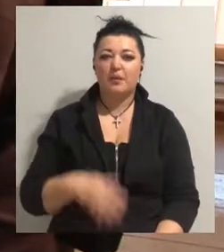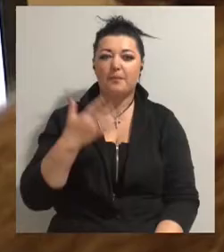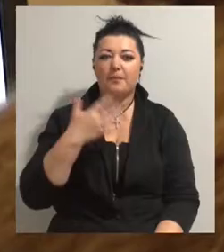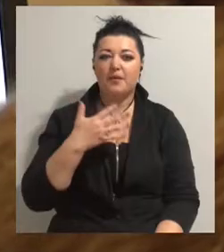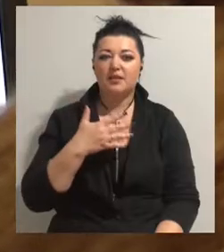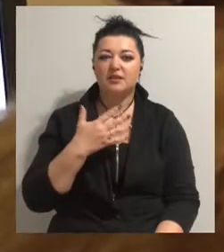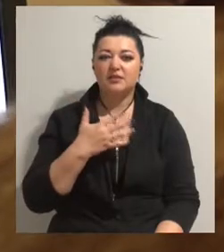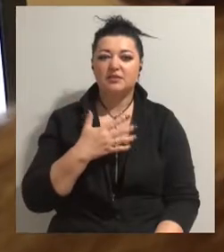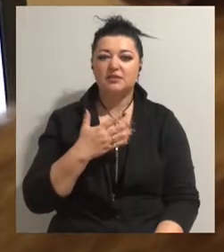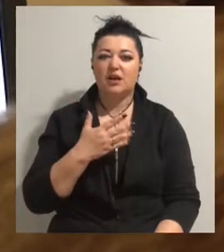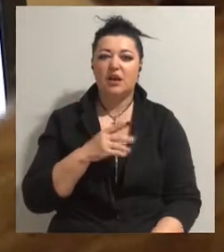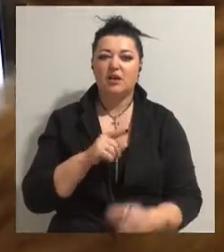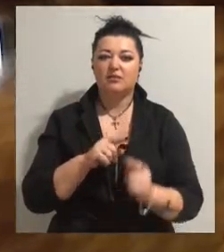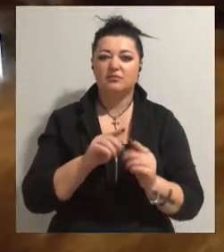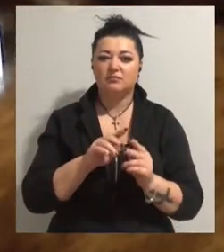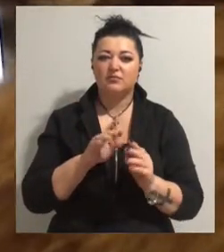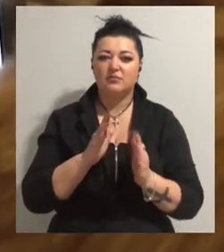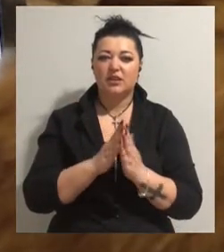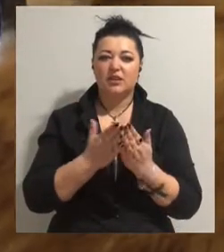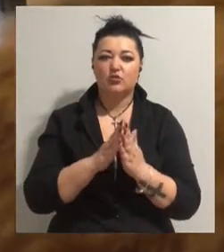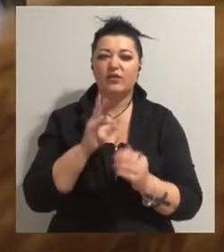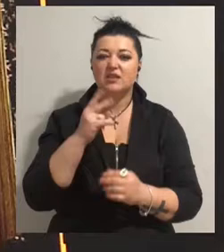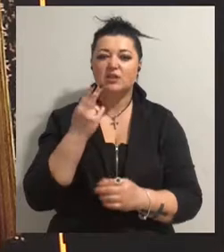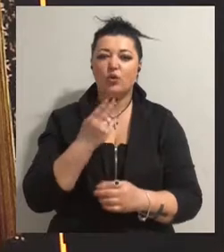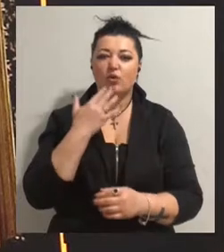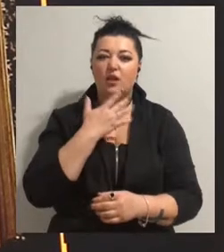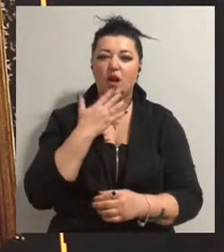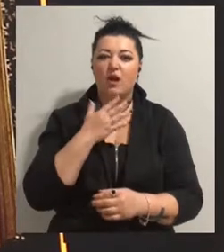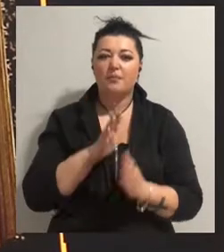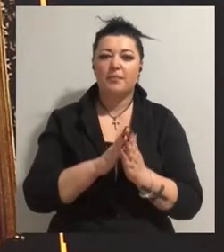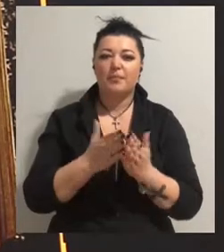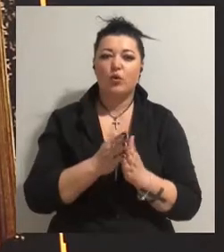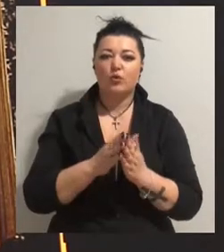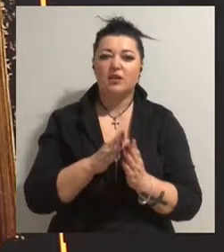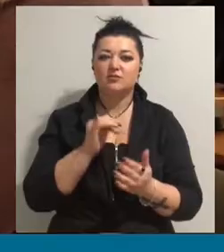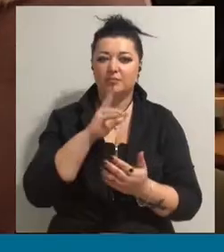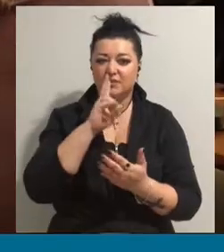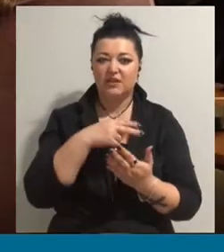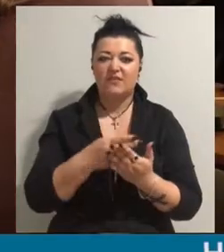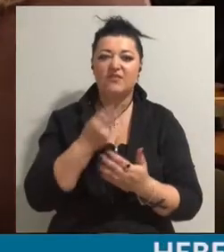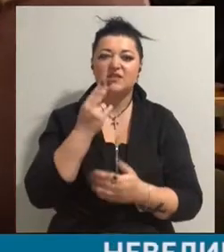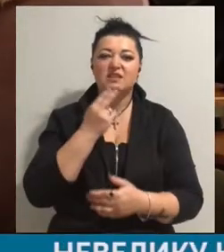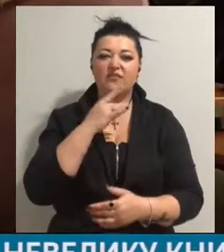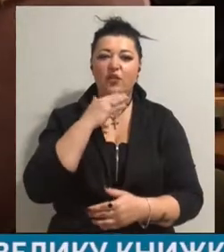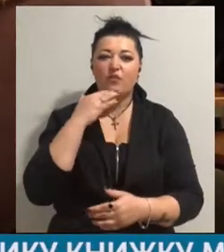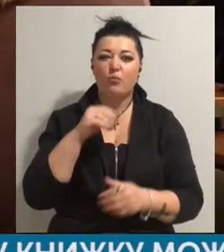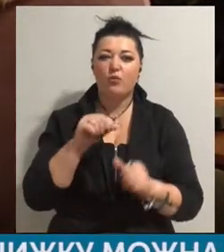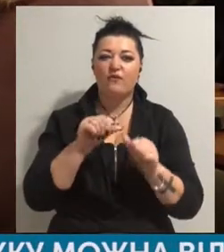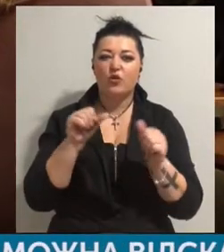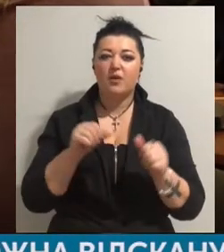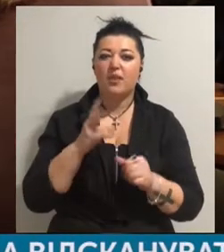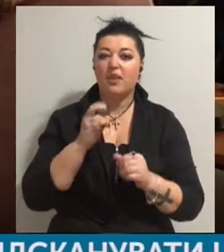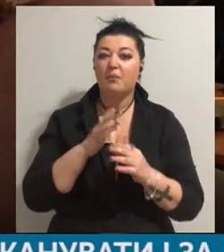з фонду Одеської національної наукової бібліотеки відтепер представлені у цифровому форматі. Небільшу книгу можна